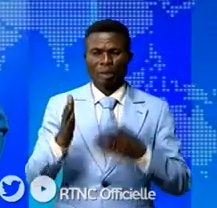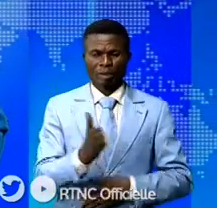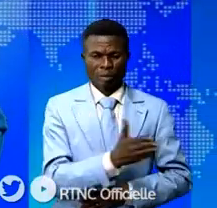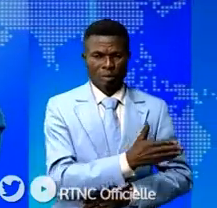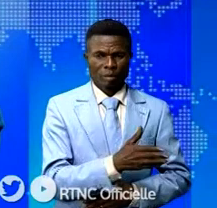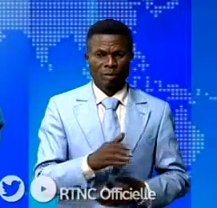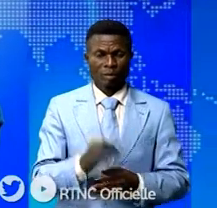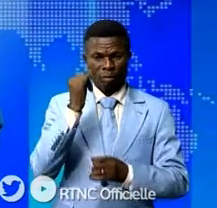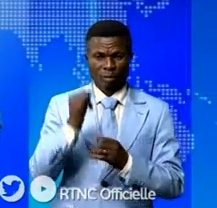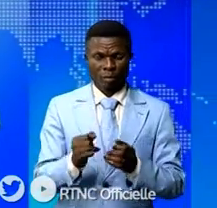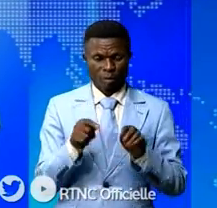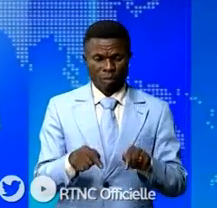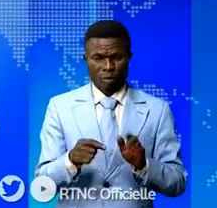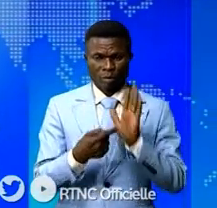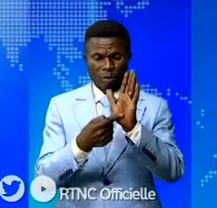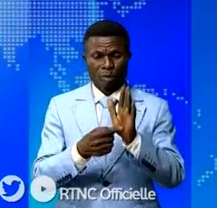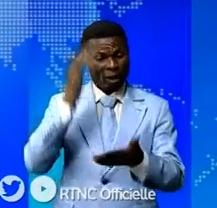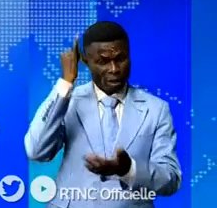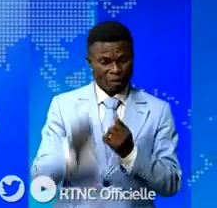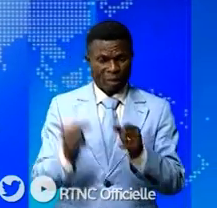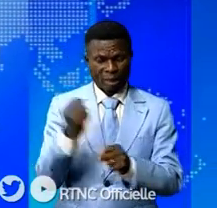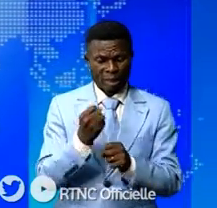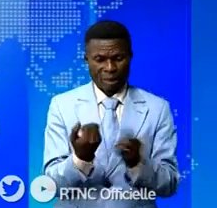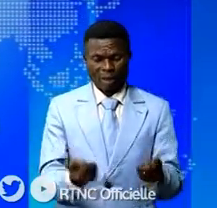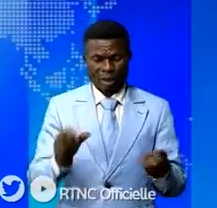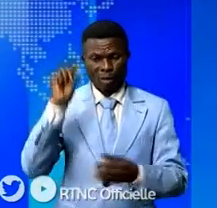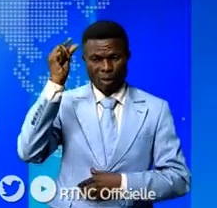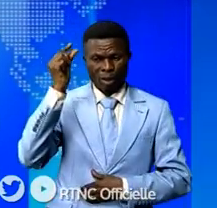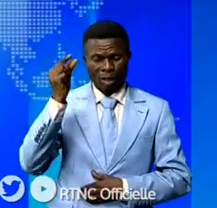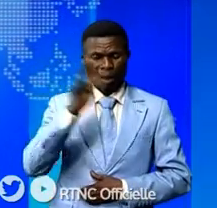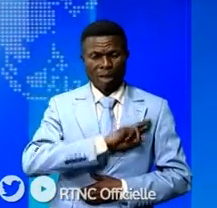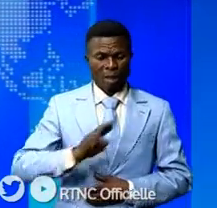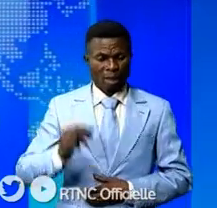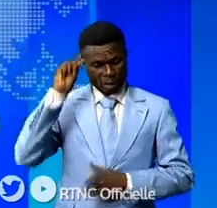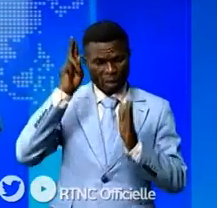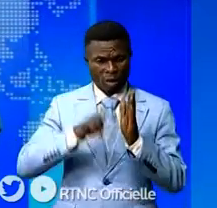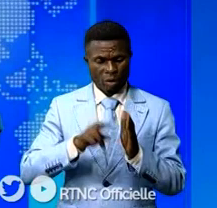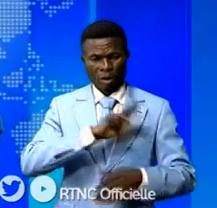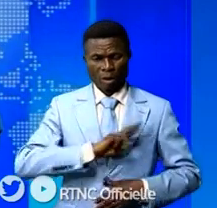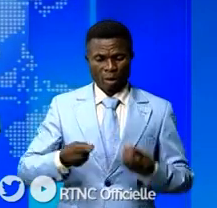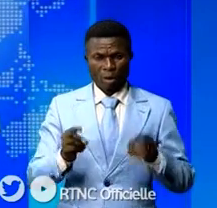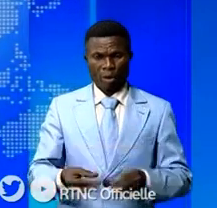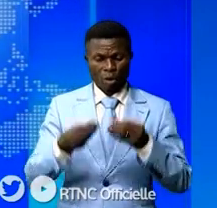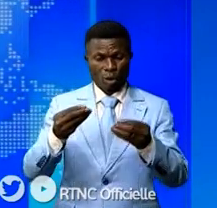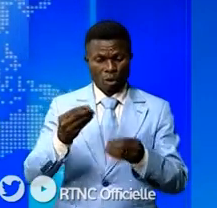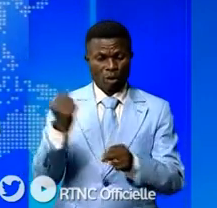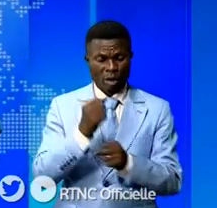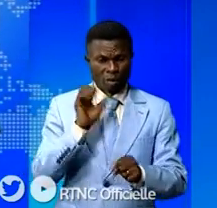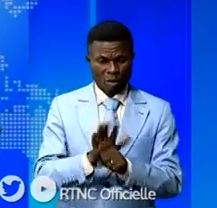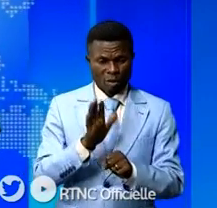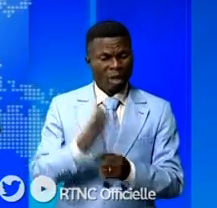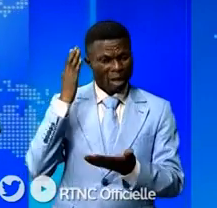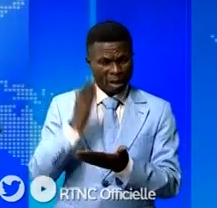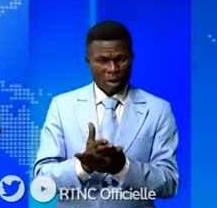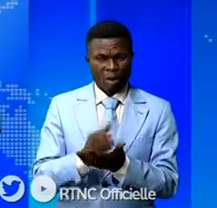Fin de la présence des enfants dans le secteur minier artisanal en RDC le gouvernement de la République met les bouchées doubles pour lutter contre